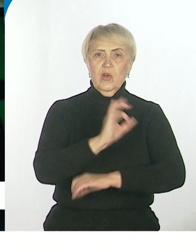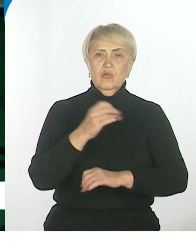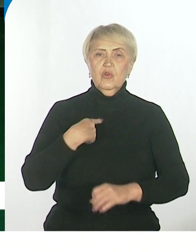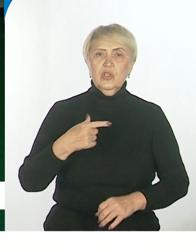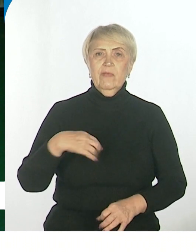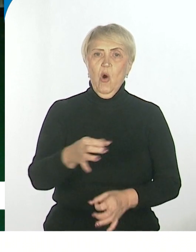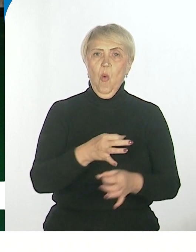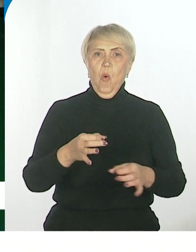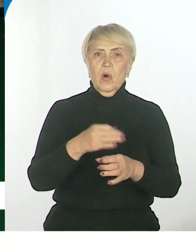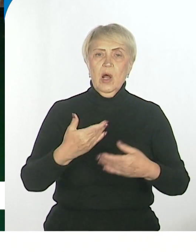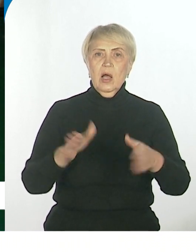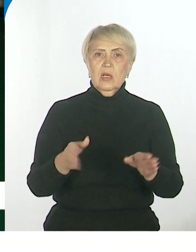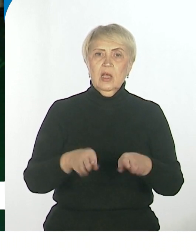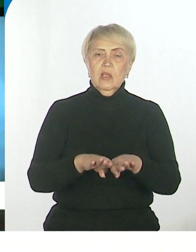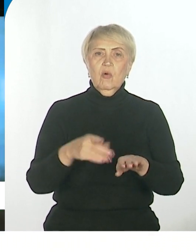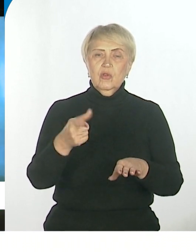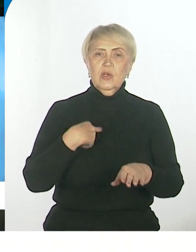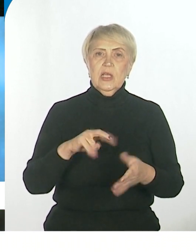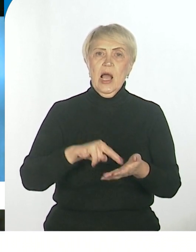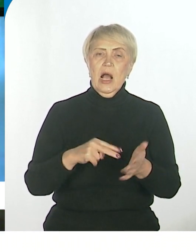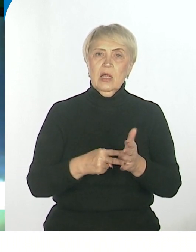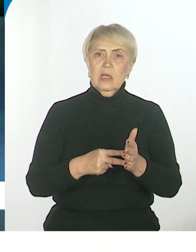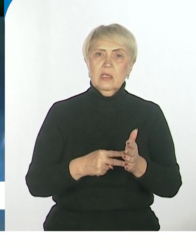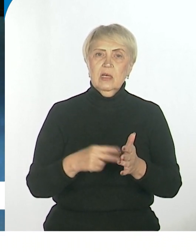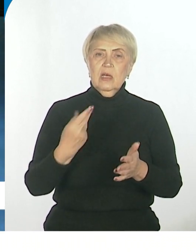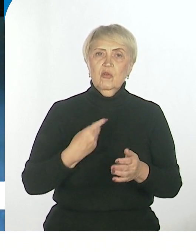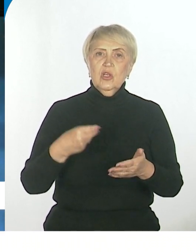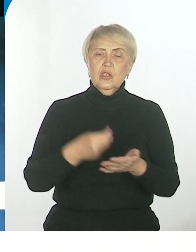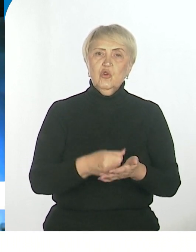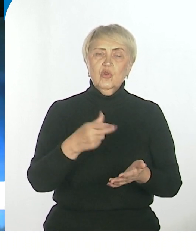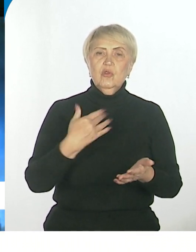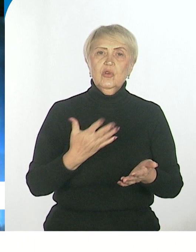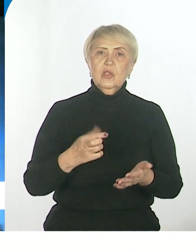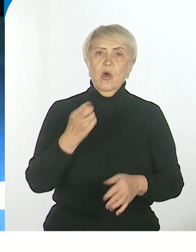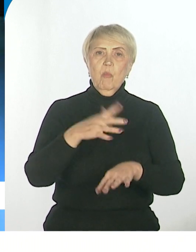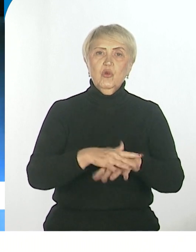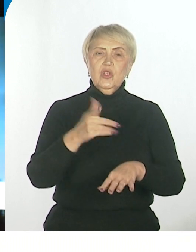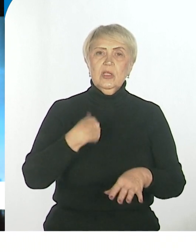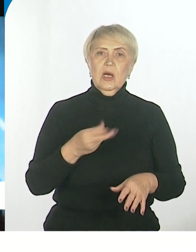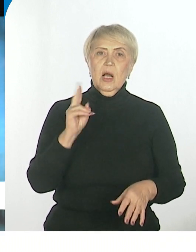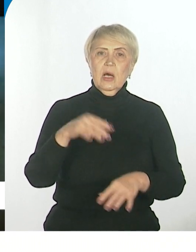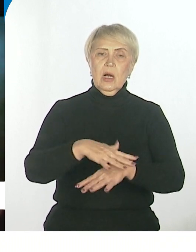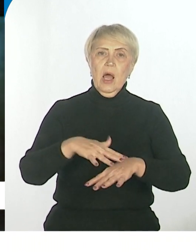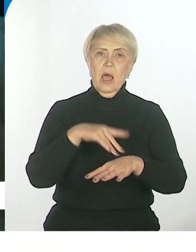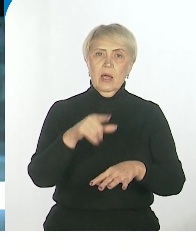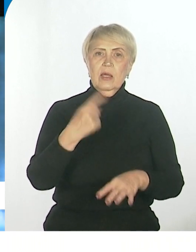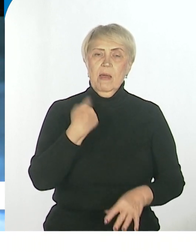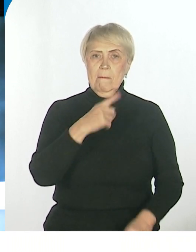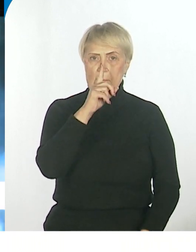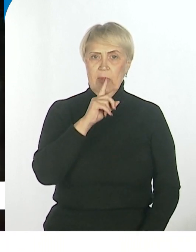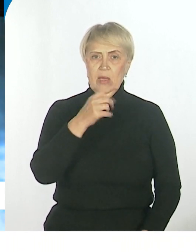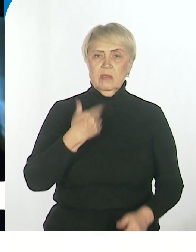открыт такой класс подготовки. За счет бюджета края были закуплены все необходимое оборудование. И уже месяц